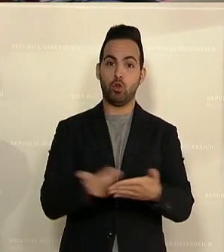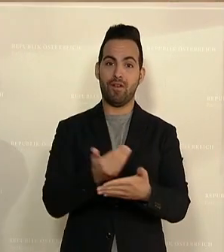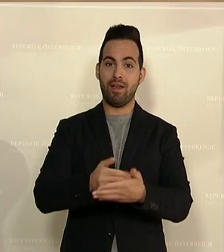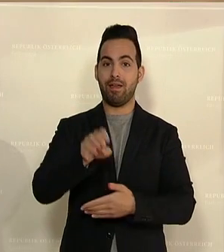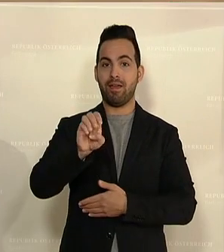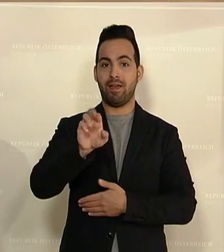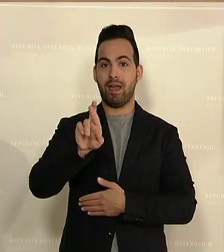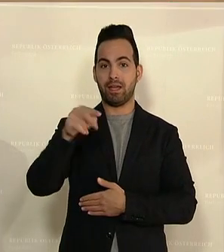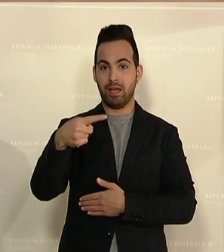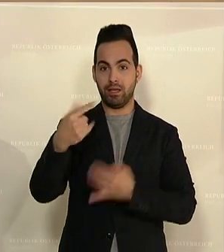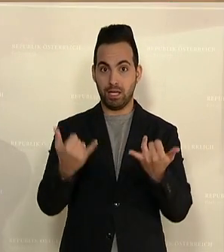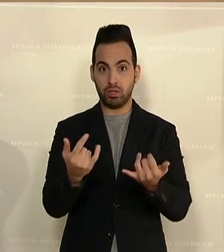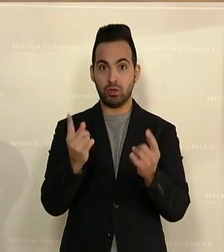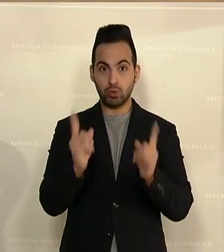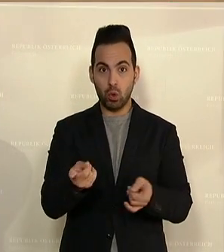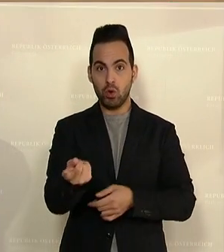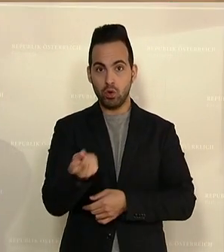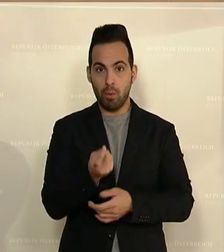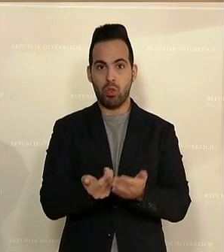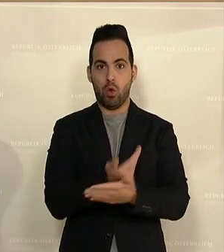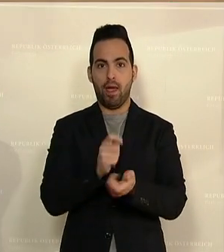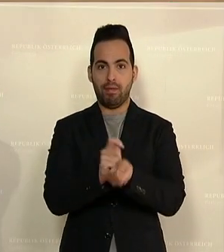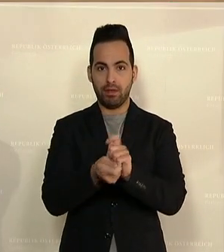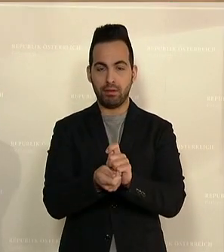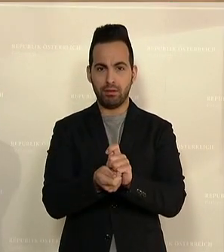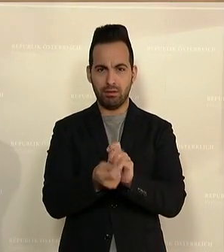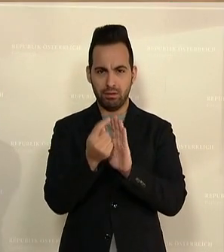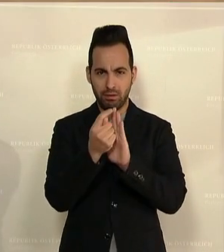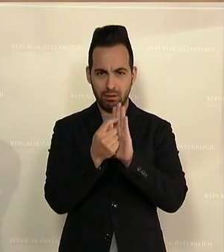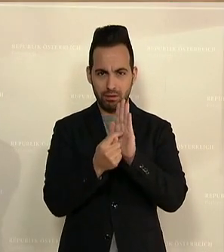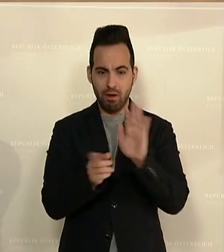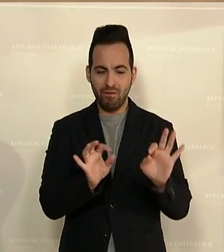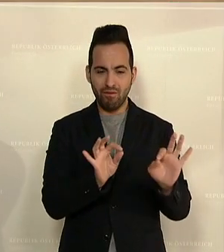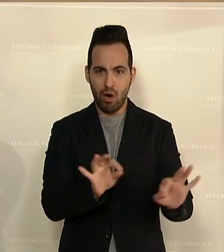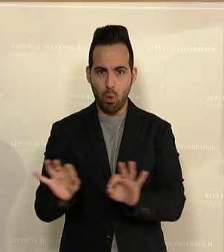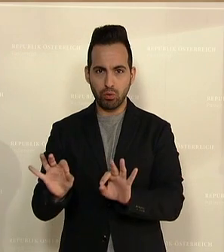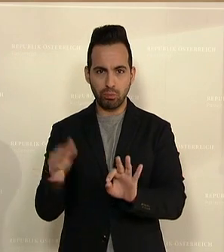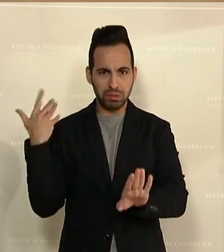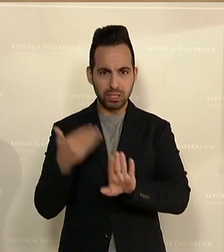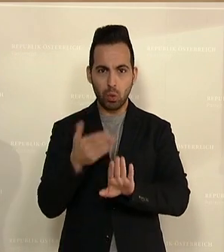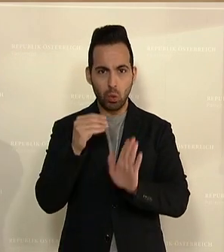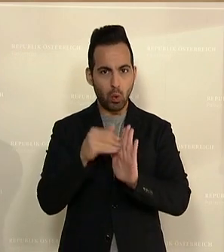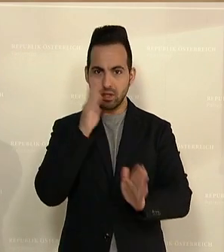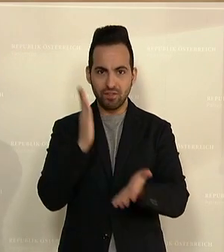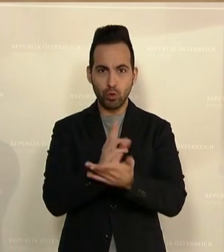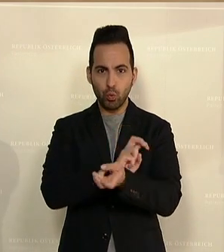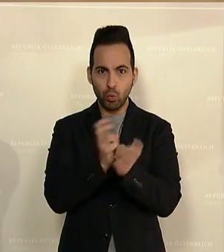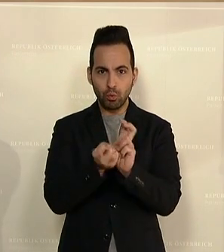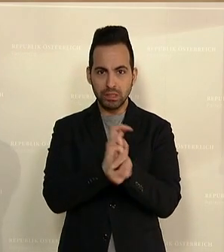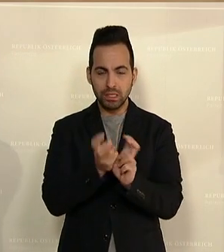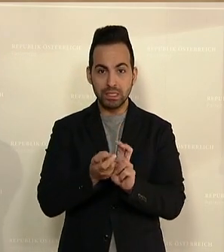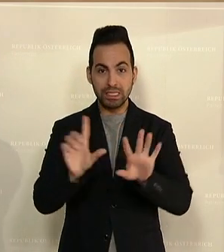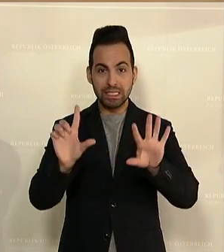steht in Raum und soll heute geändert werden. Dabei sind noch nicht mal alle Verordnungen in Kraft vom Gesetz, was wir am 7.